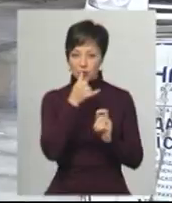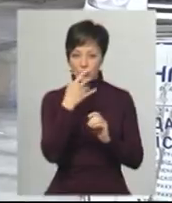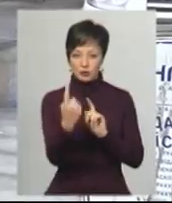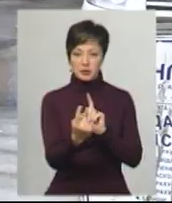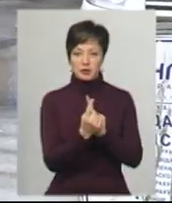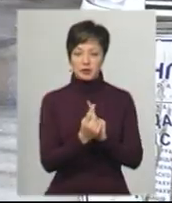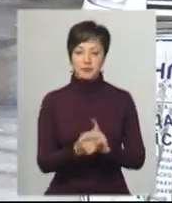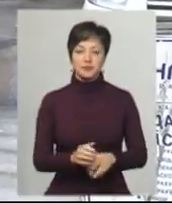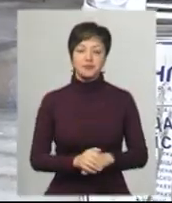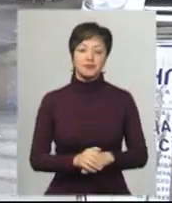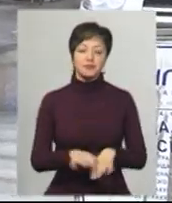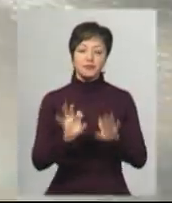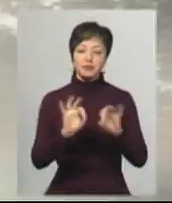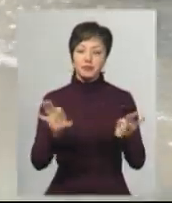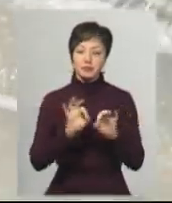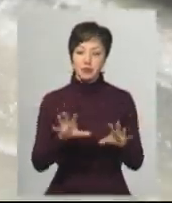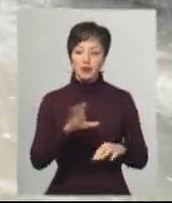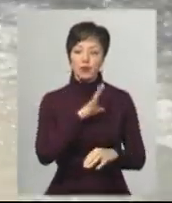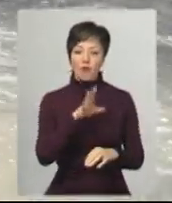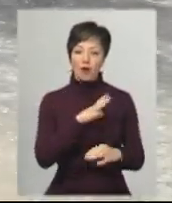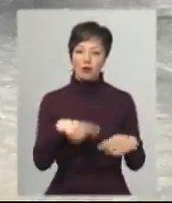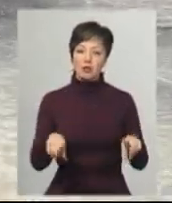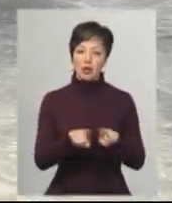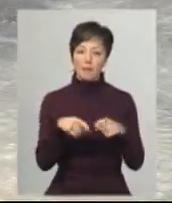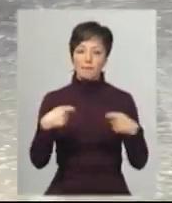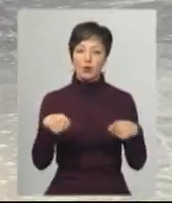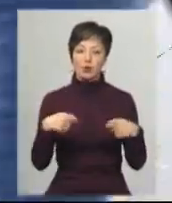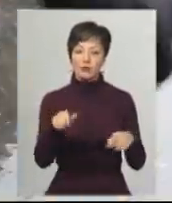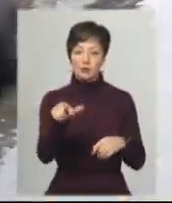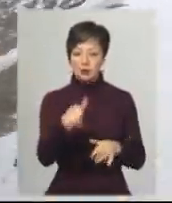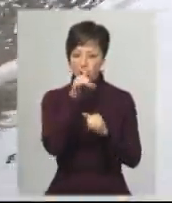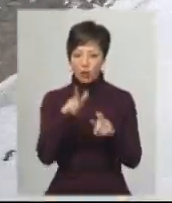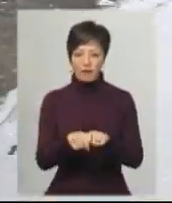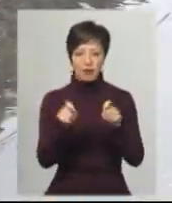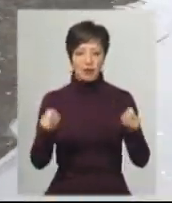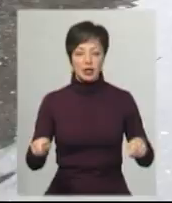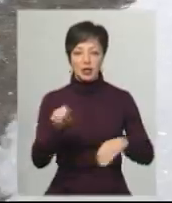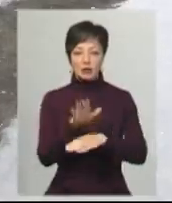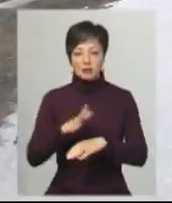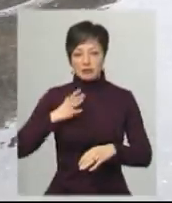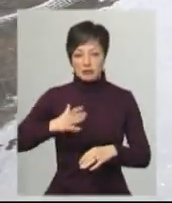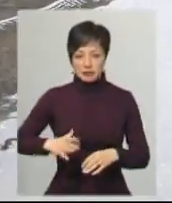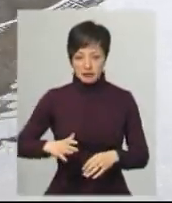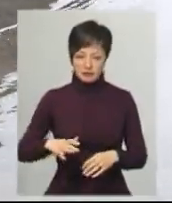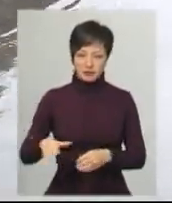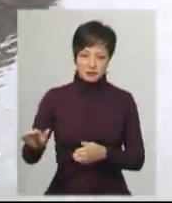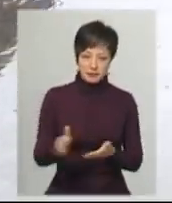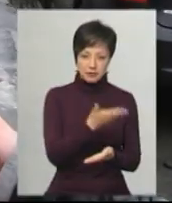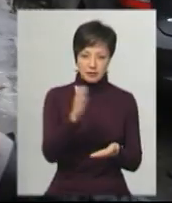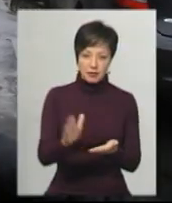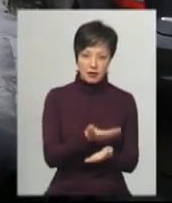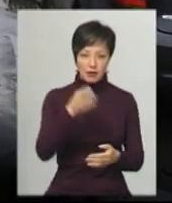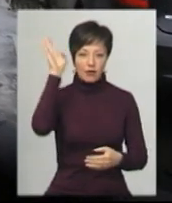підійти? Аліса Тимошчук розповідає, бувало і таке, що продавці не могли відкрити контейнер. Доводилось власноруч відчерпувати